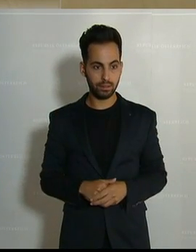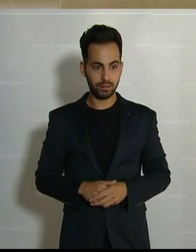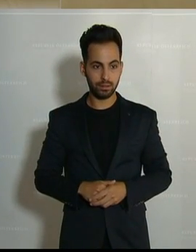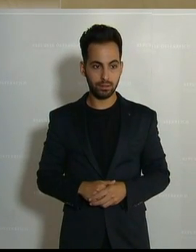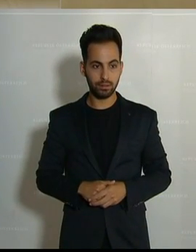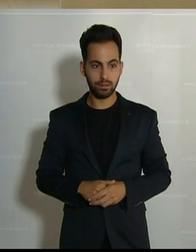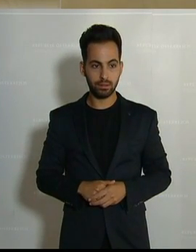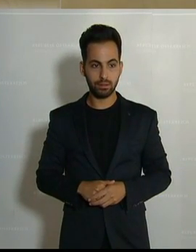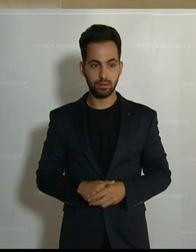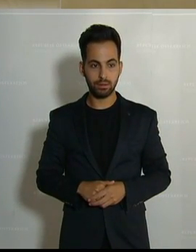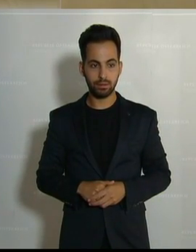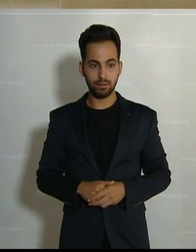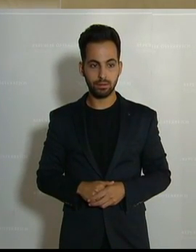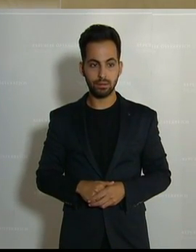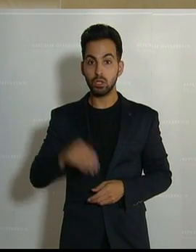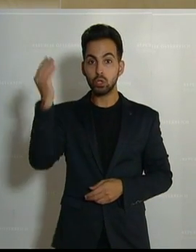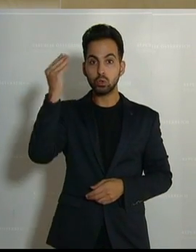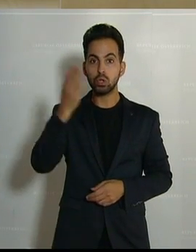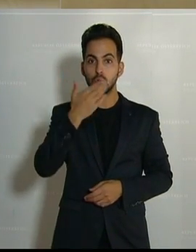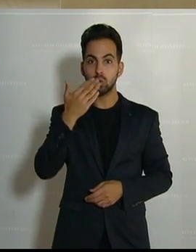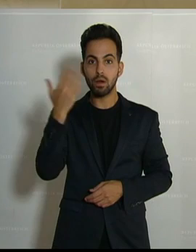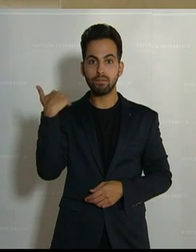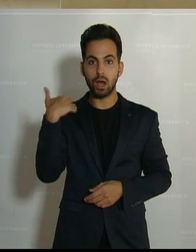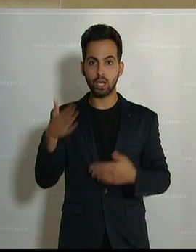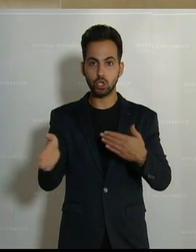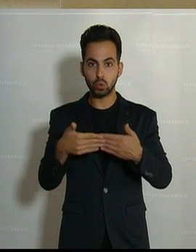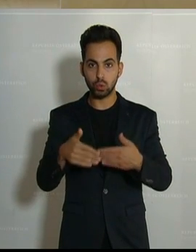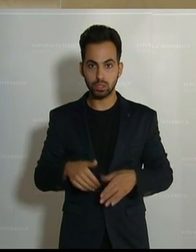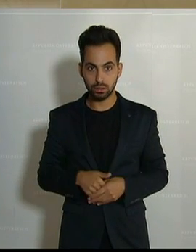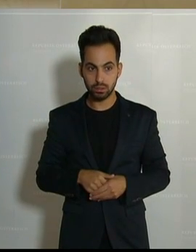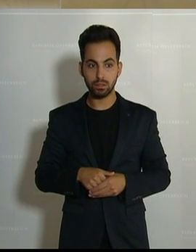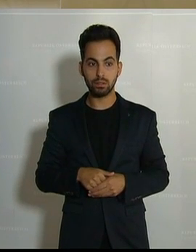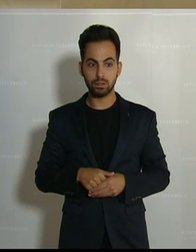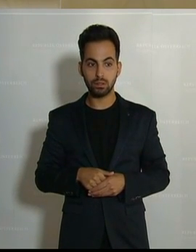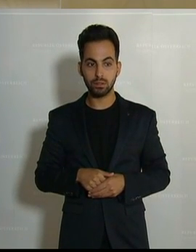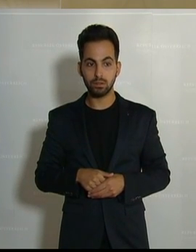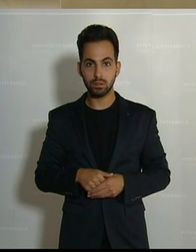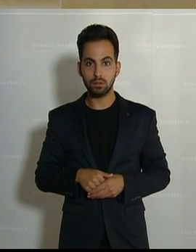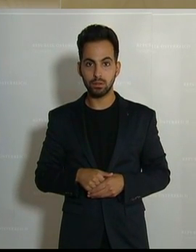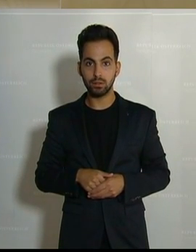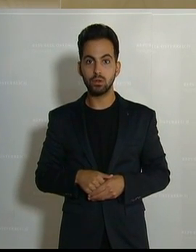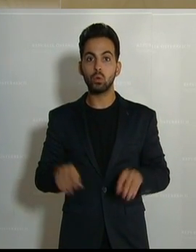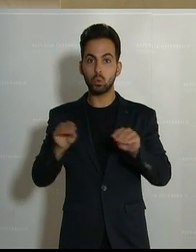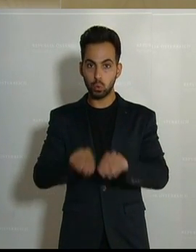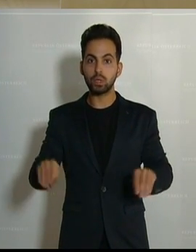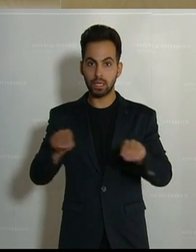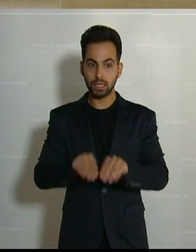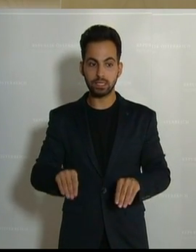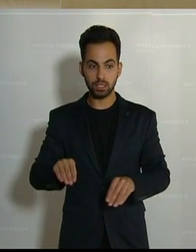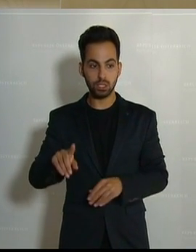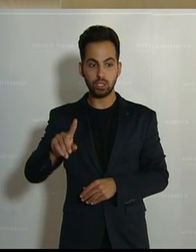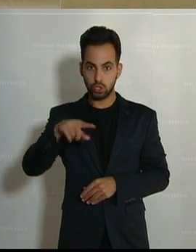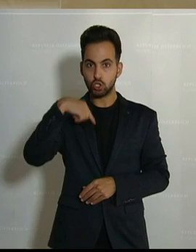Die Schulen waren nicht geschlossen und es war auch eine tatsächliche Berichtigung von unserem Unterrichtssprecher